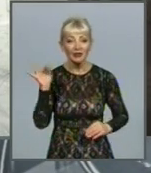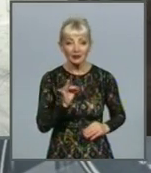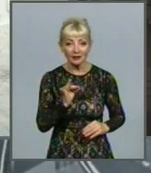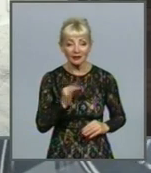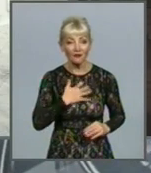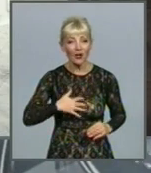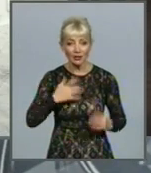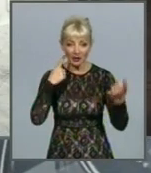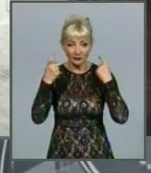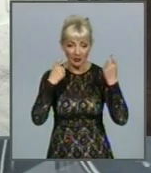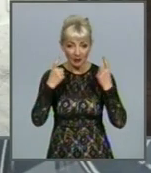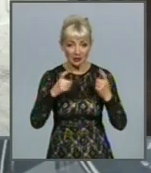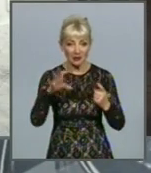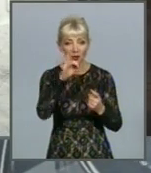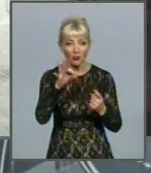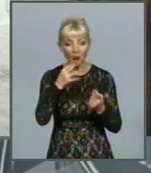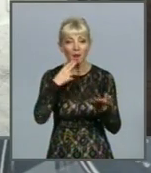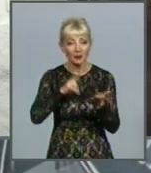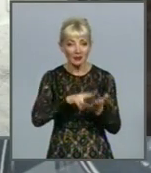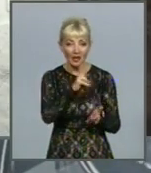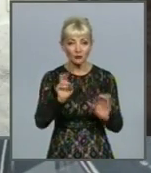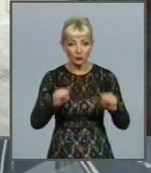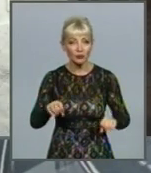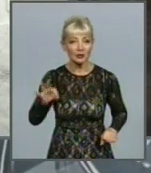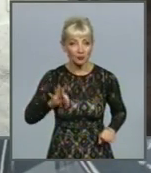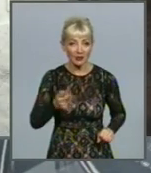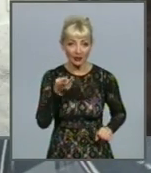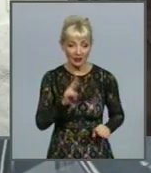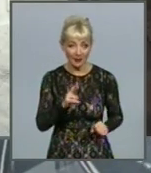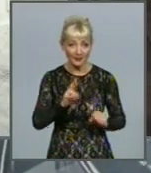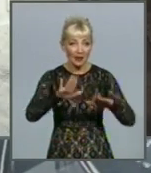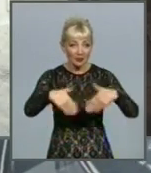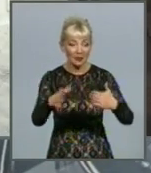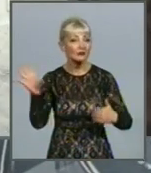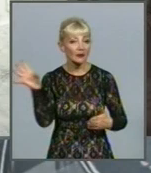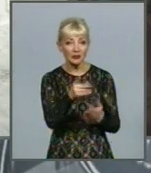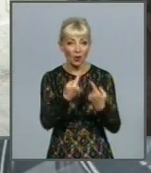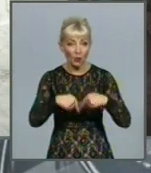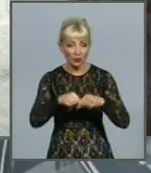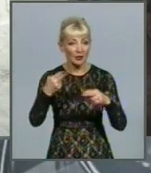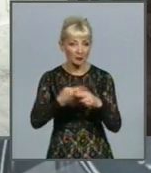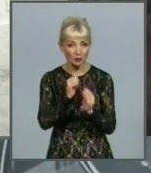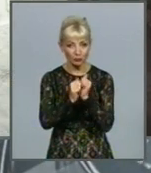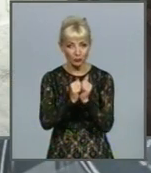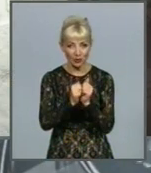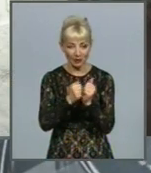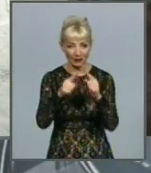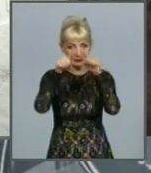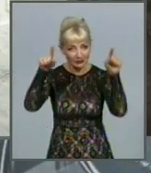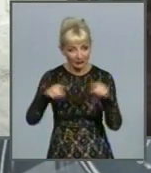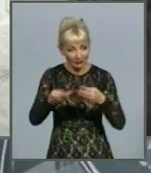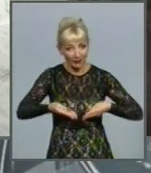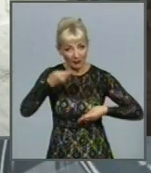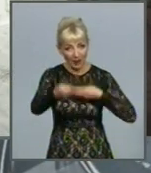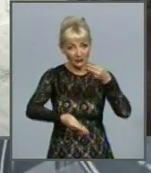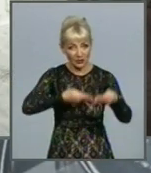Актуальна інформація про прописки, яка може використовуватися. Для предоставлення во всі органи без вже бумажного підтвердження. Також там з